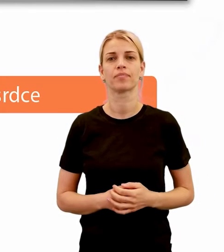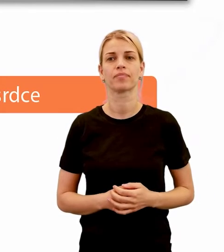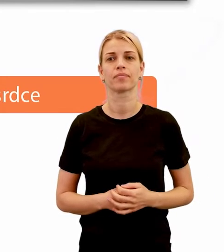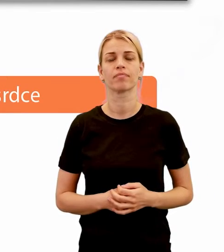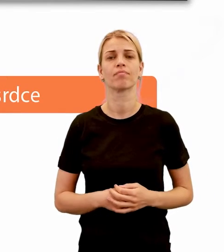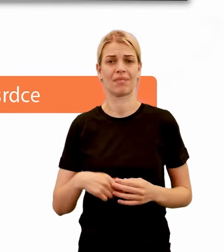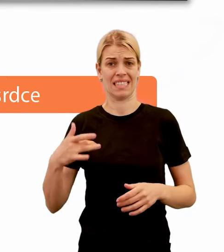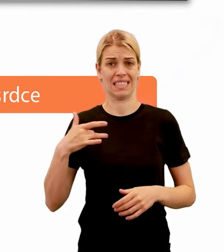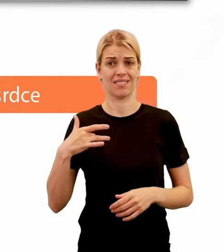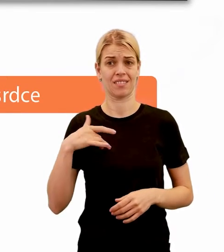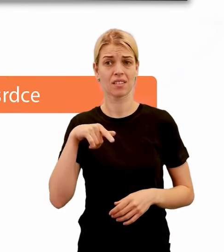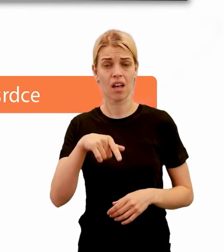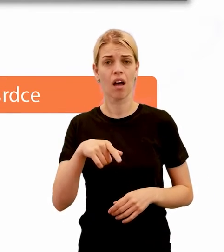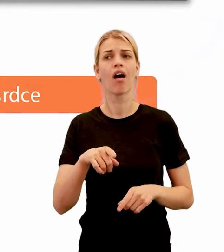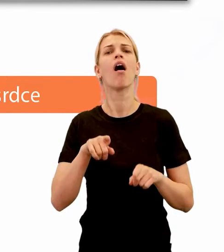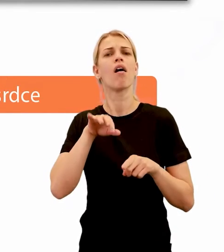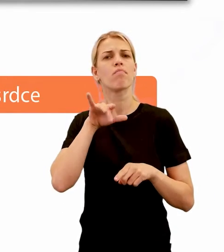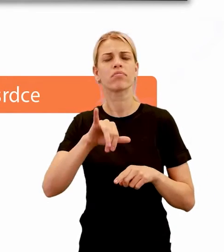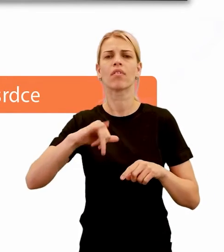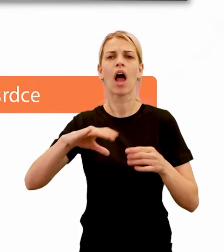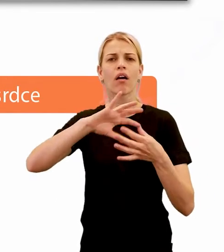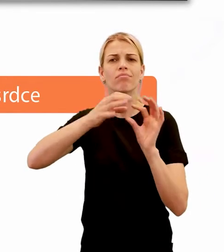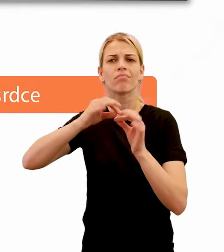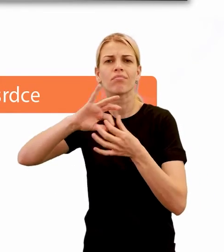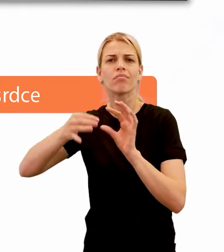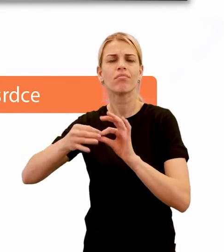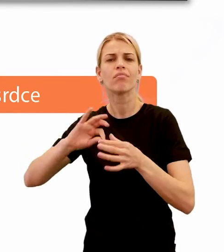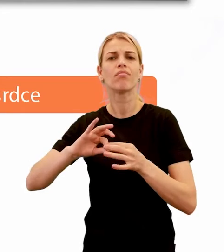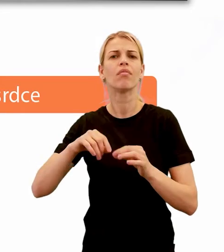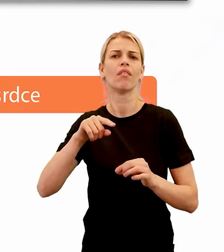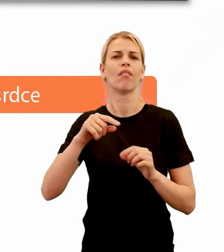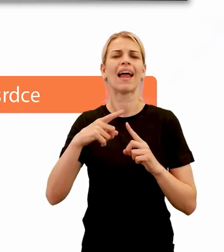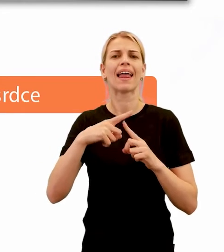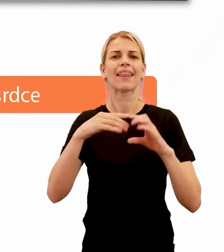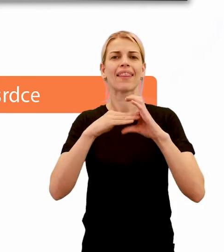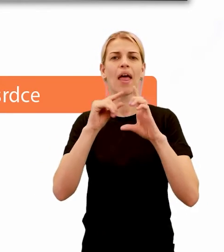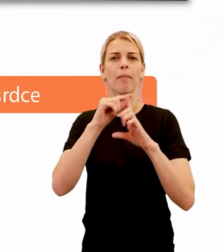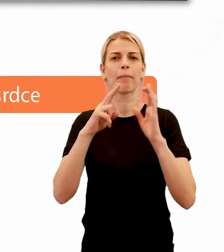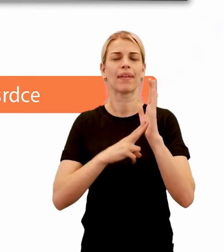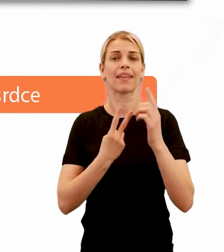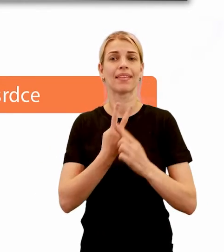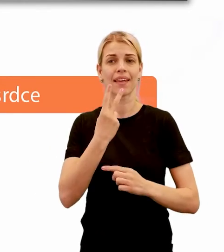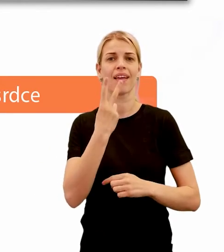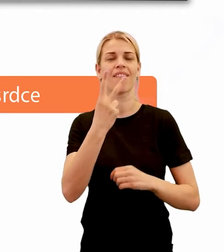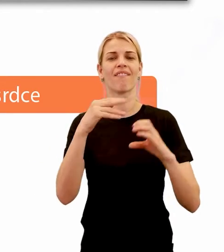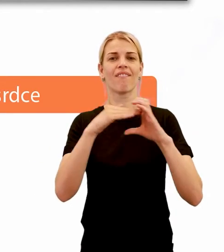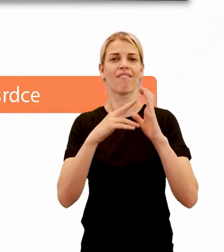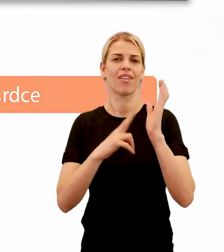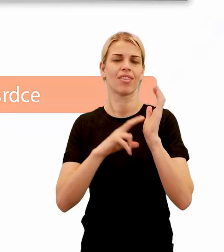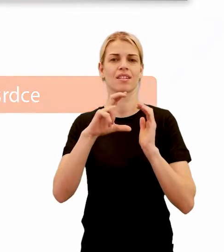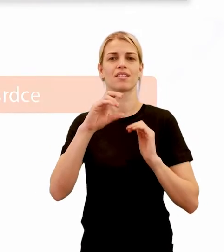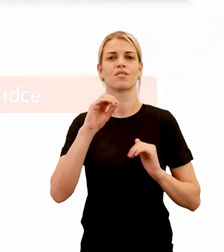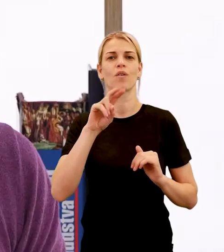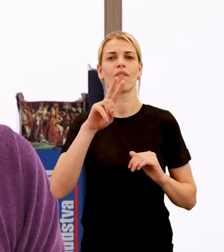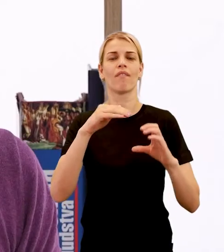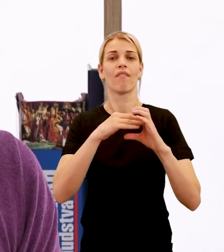popredkávané takzvanými vencovitými tepnami, ktoré dodávajú tomuto svalu jednak kyslík, ale aj potrebné